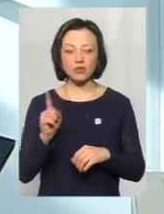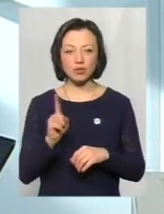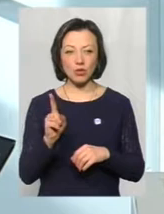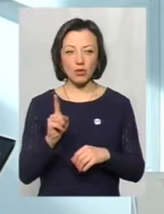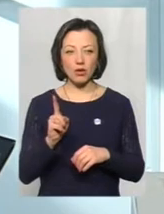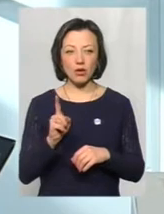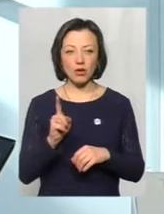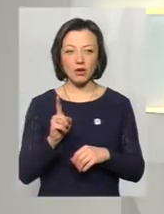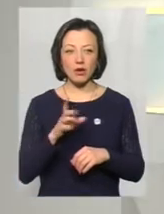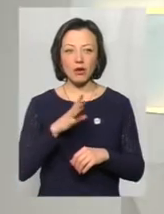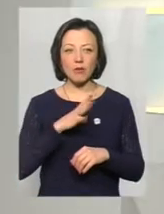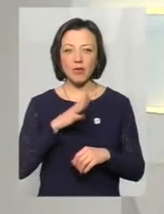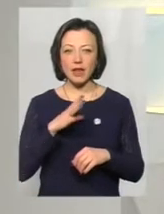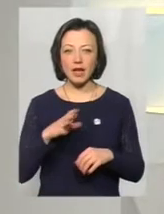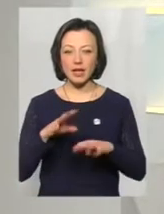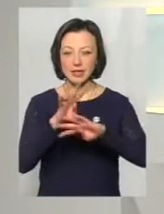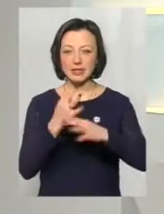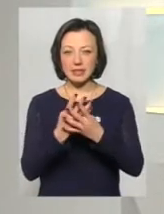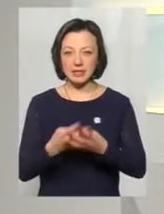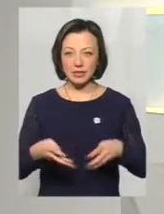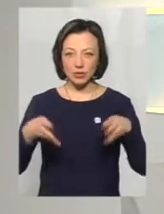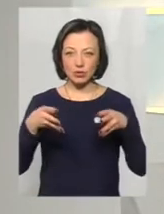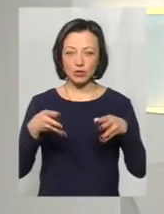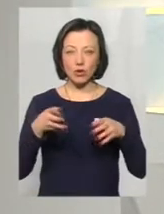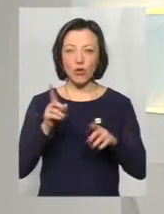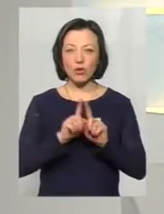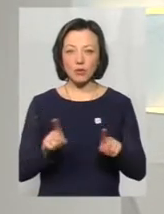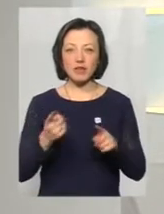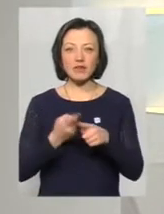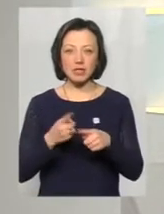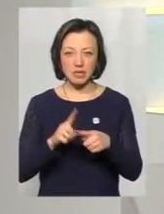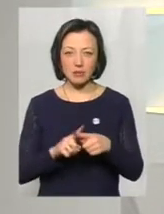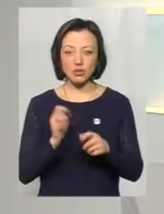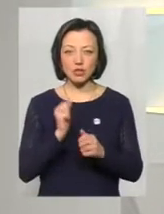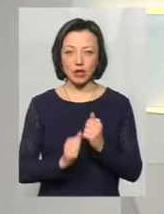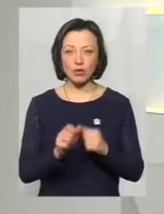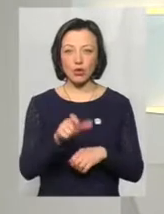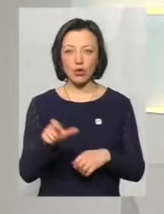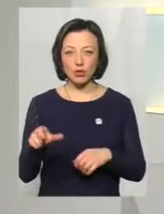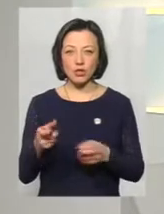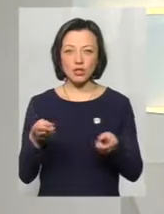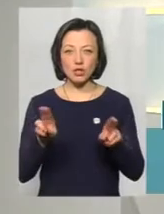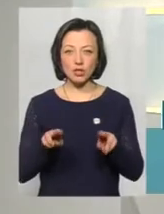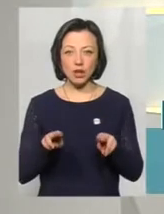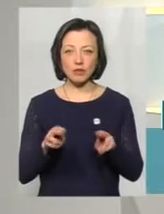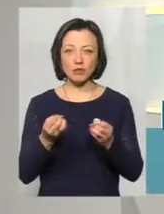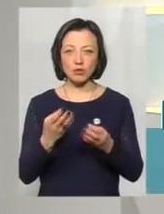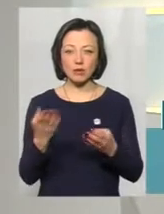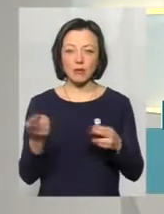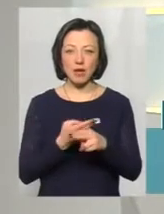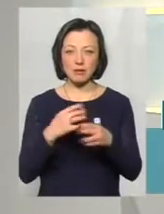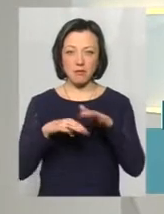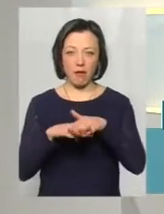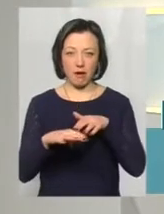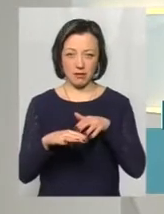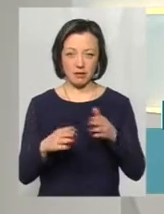колись були сєточки, а воськи. І особливо ними дуже часто люди залишалися просто без пальчиків. Так